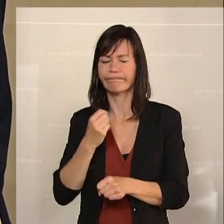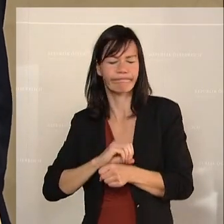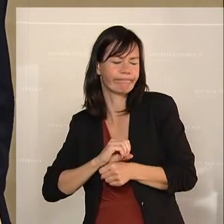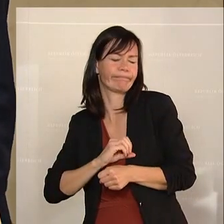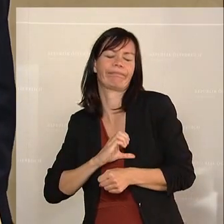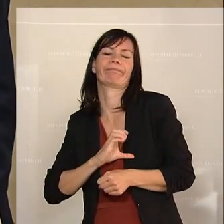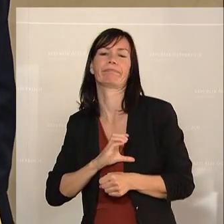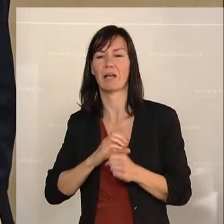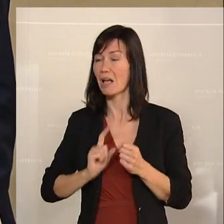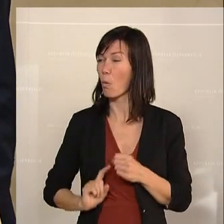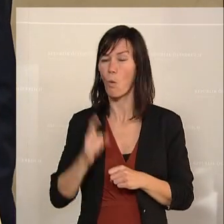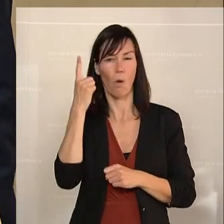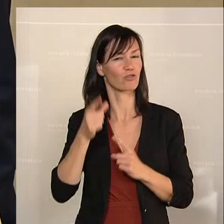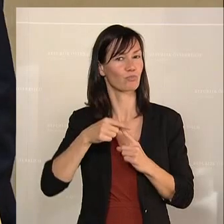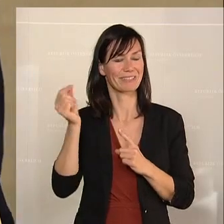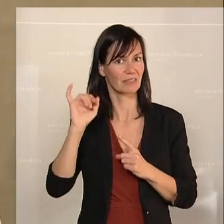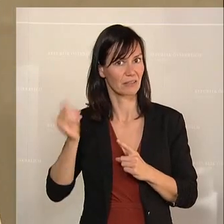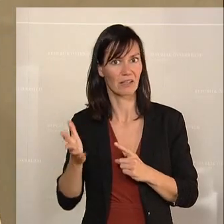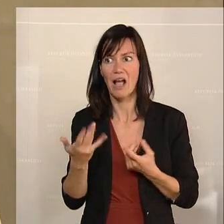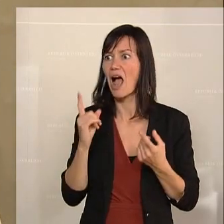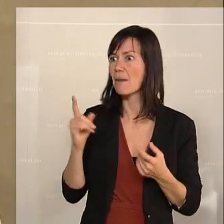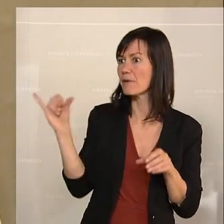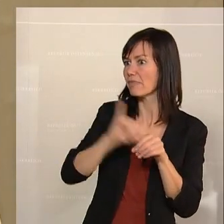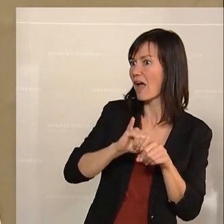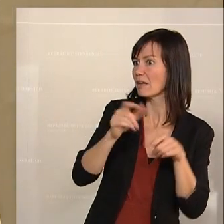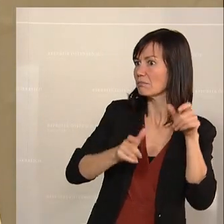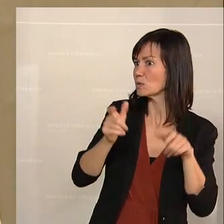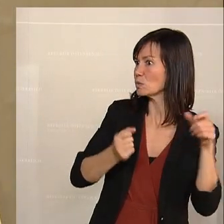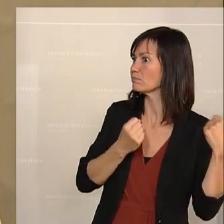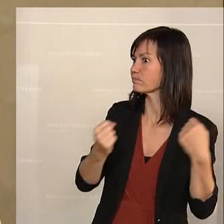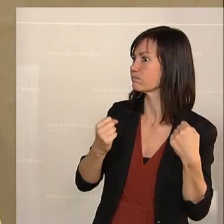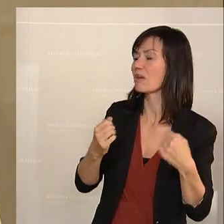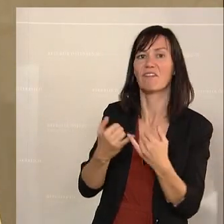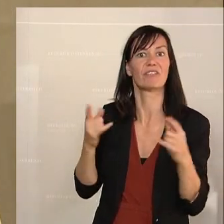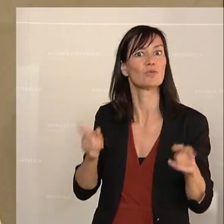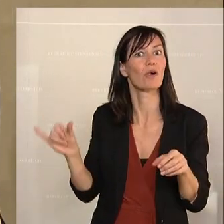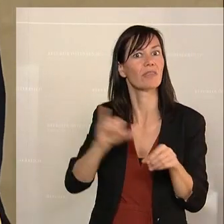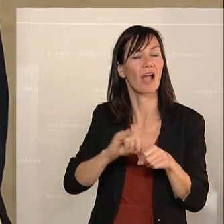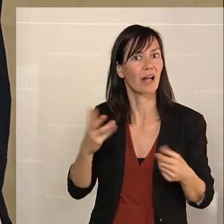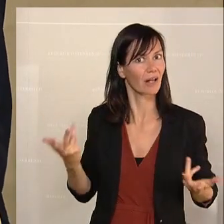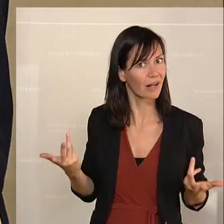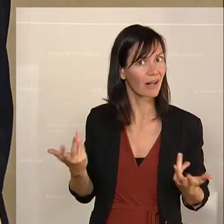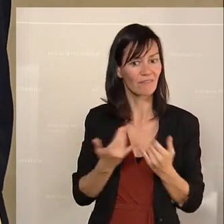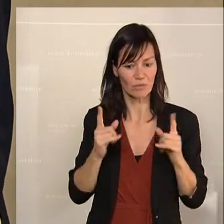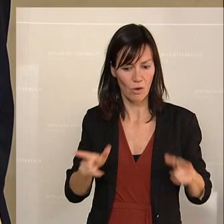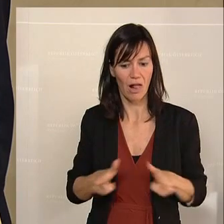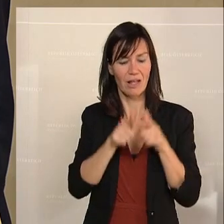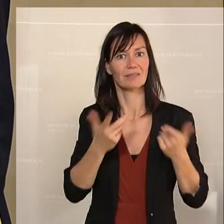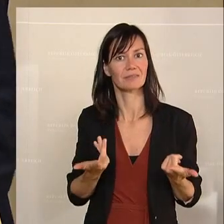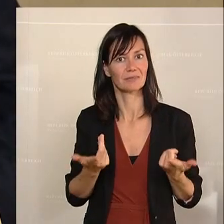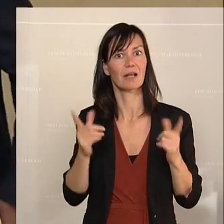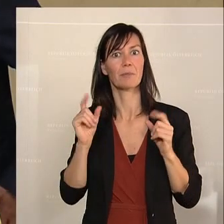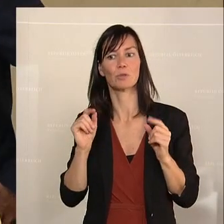die Gewinne daraus, beziehungsweise die Dividenden sackt sich der Finanzminister ein, samt der Möst und samt den Einnahmen